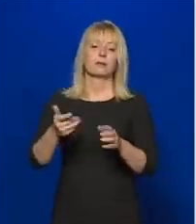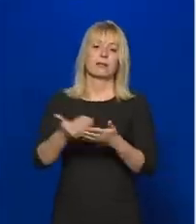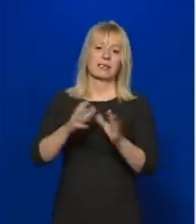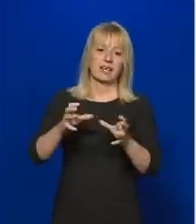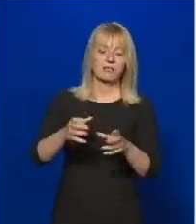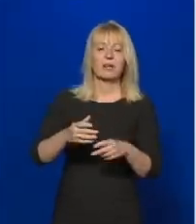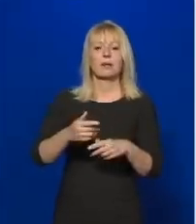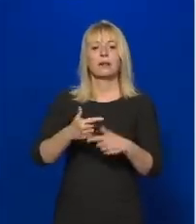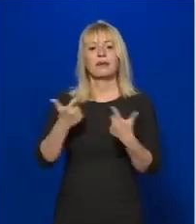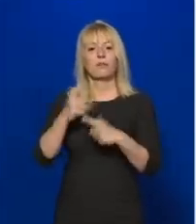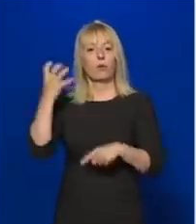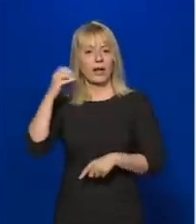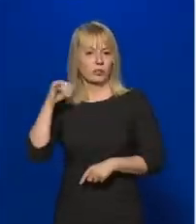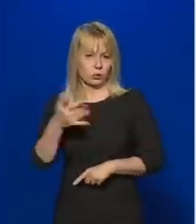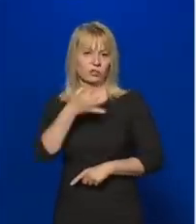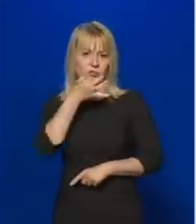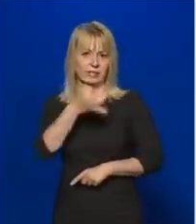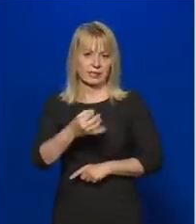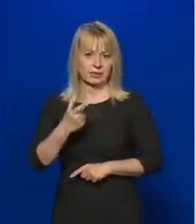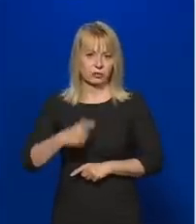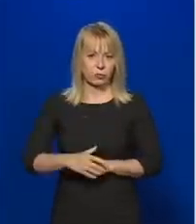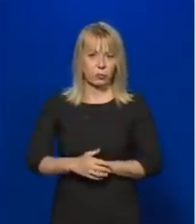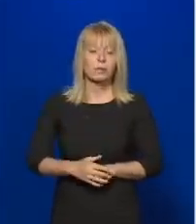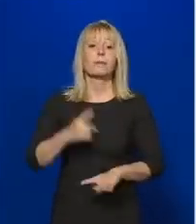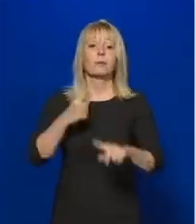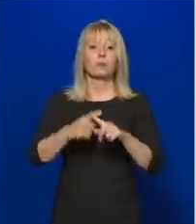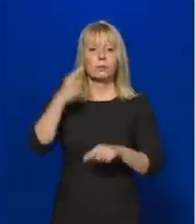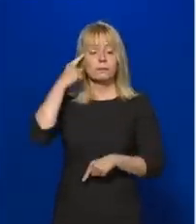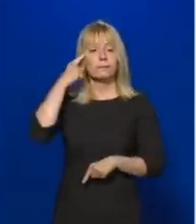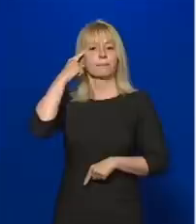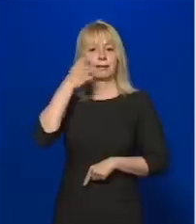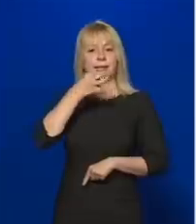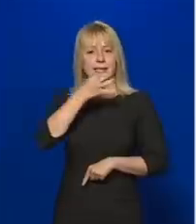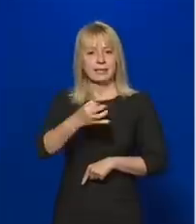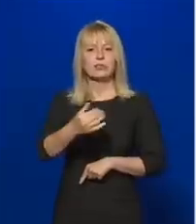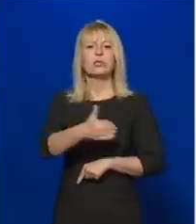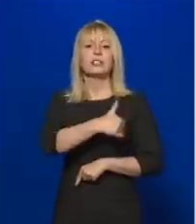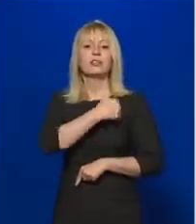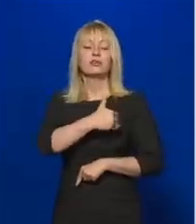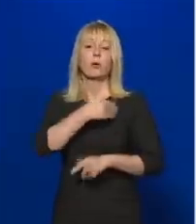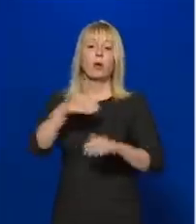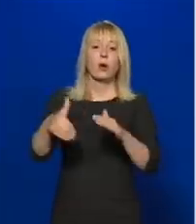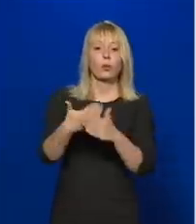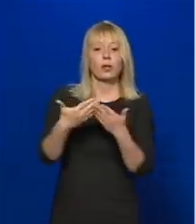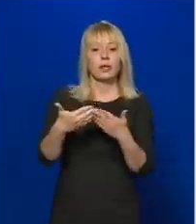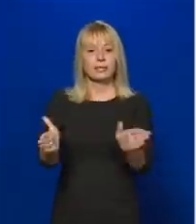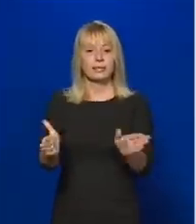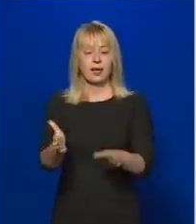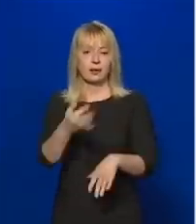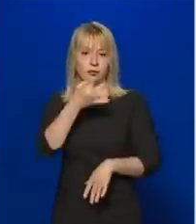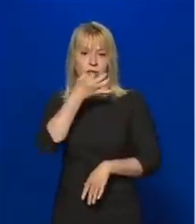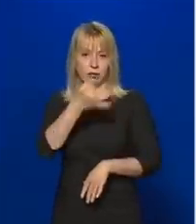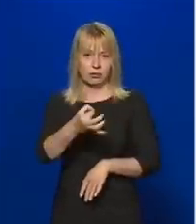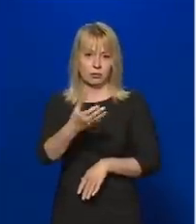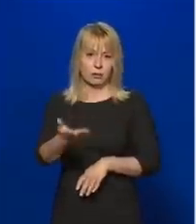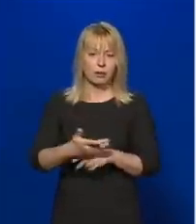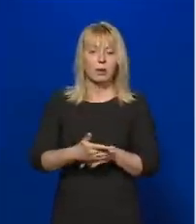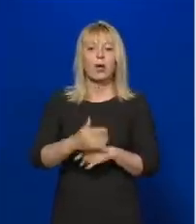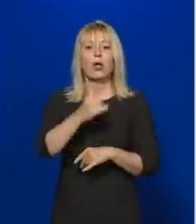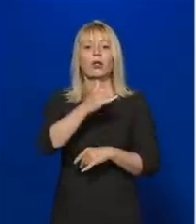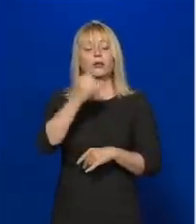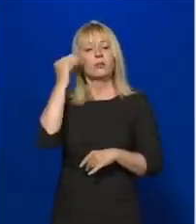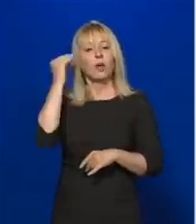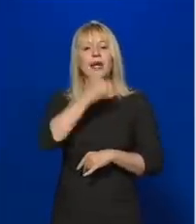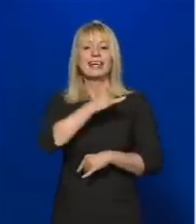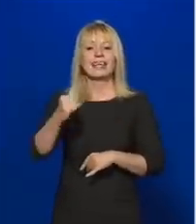infórádió is, illetve kérdés merült föl még az iskolák újraanyításával kapcsolatban, illetve a tanév hosszabbításával